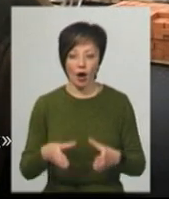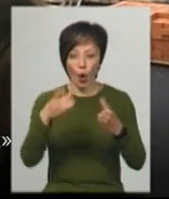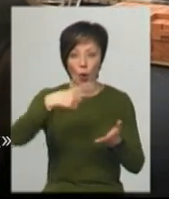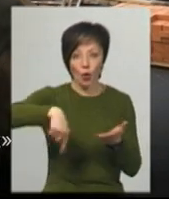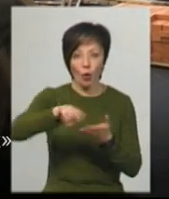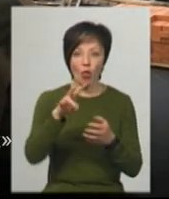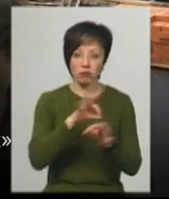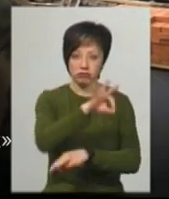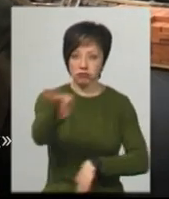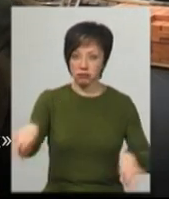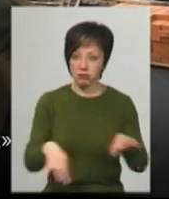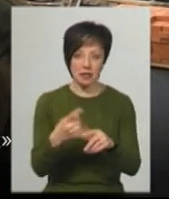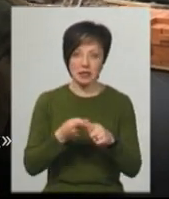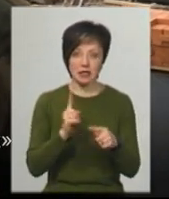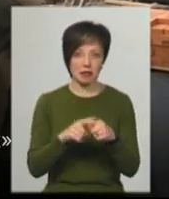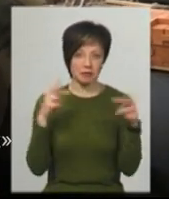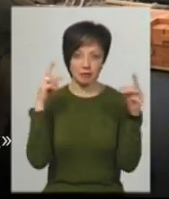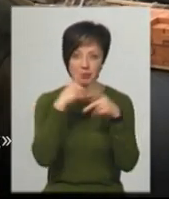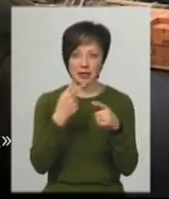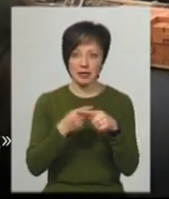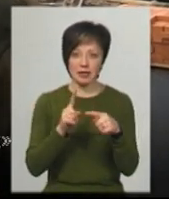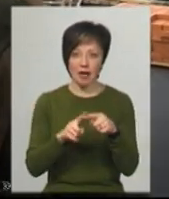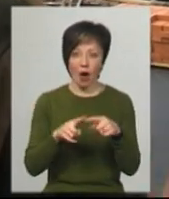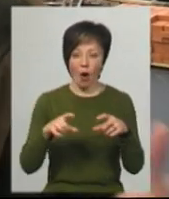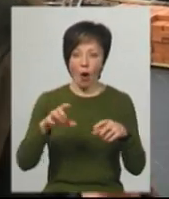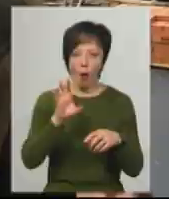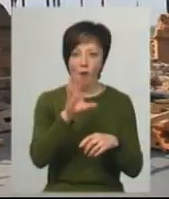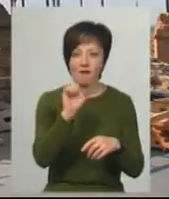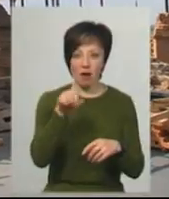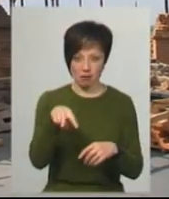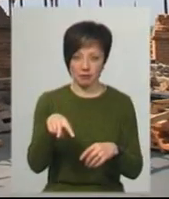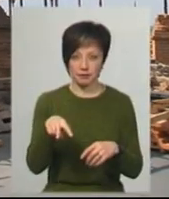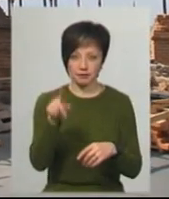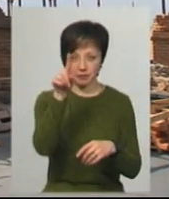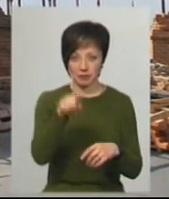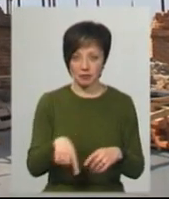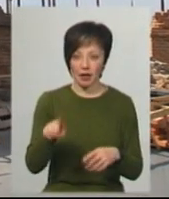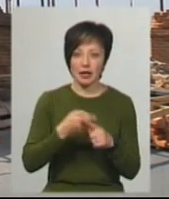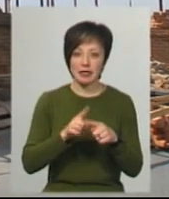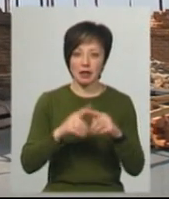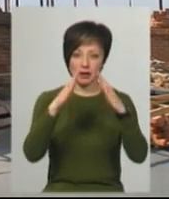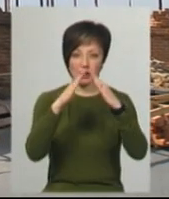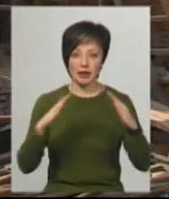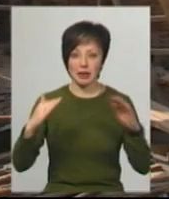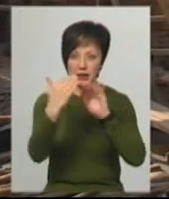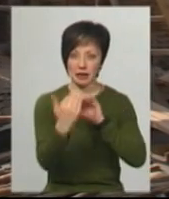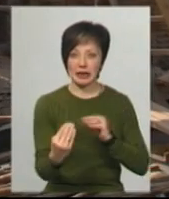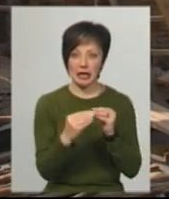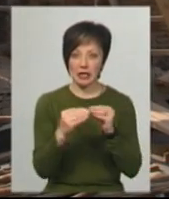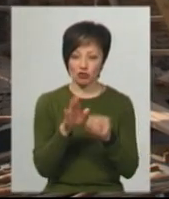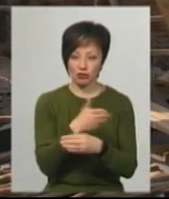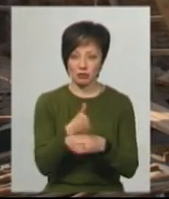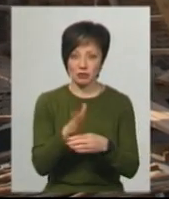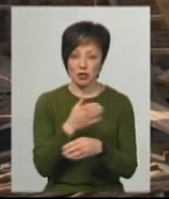зробили обміри, виявилося, що це не круг, а це еліпс такий. І сам дах складається з десяти сегментів, але